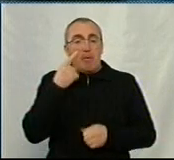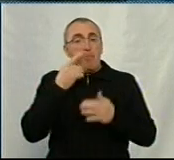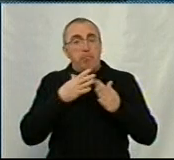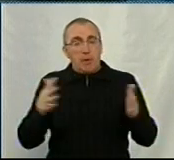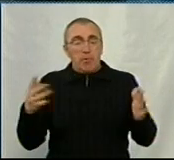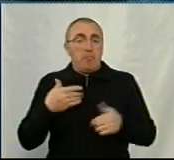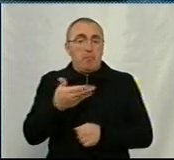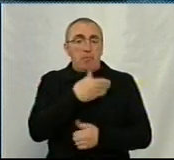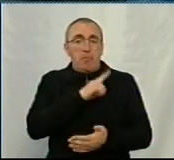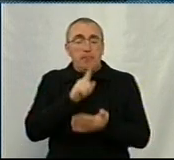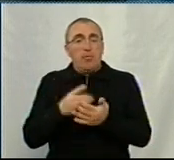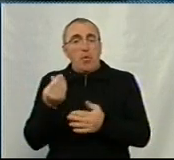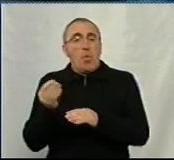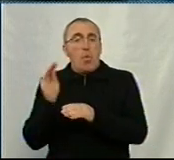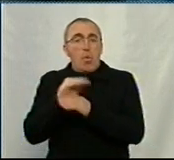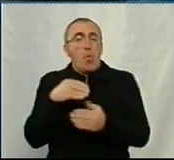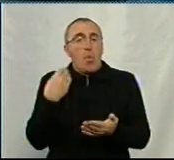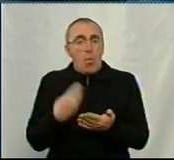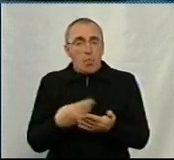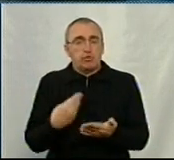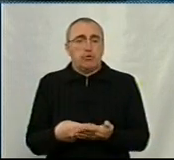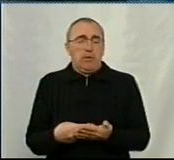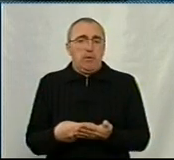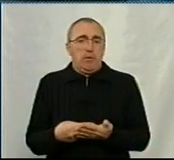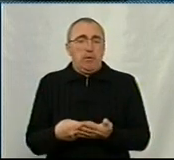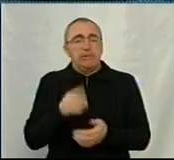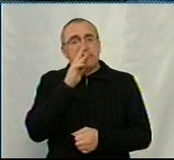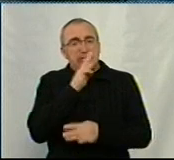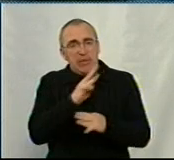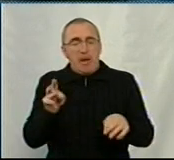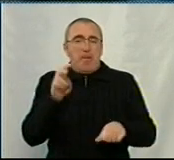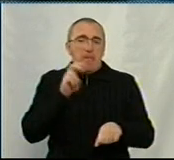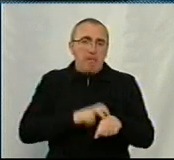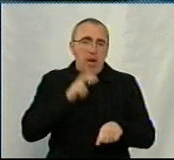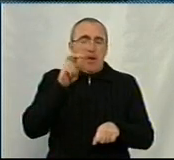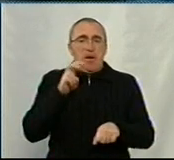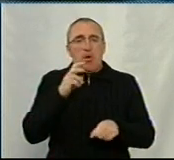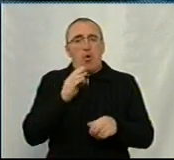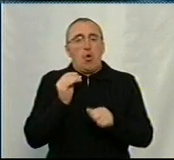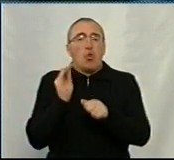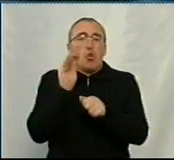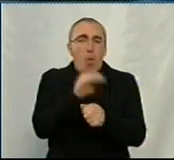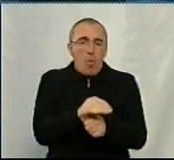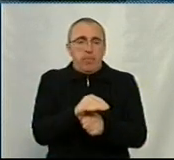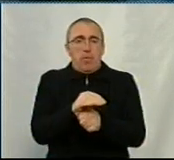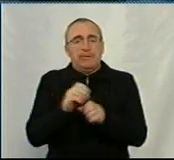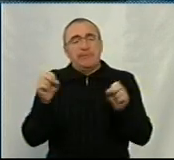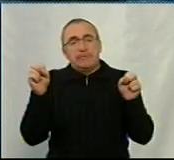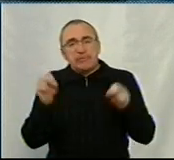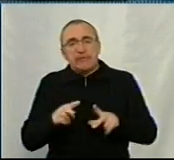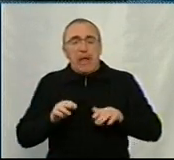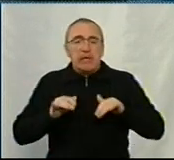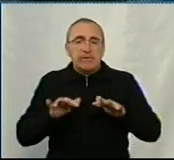звичайно, ми повинні додати коштів на зарплати, медикам, доплати на певні спеціальні